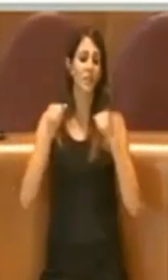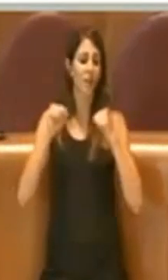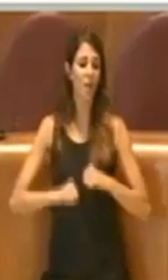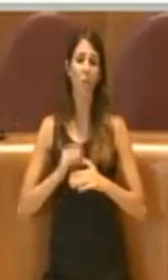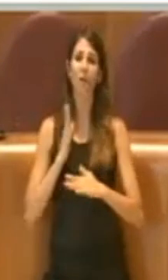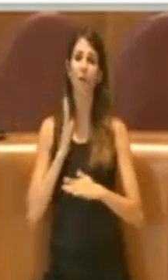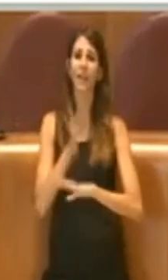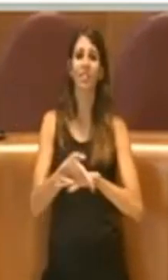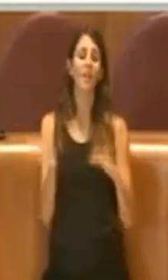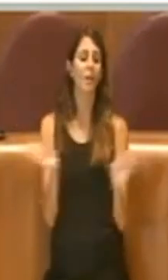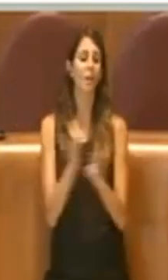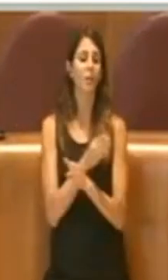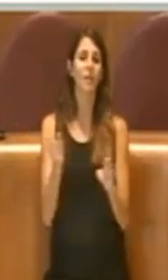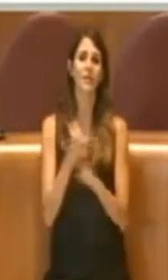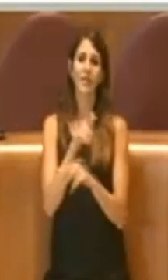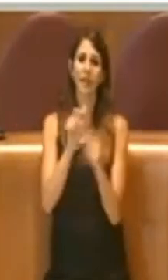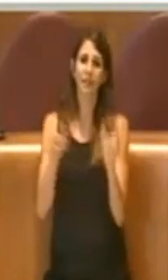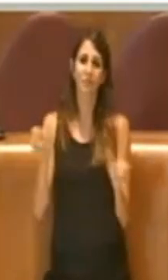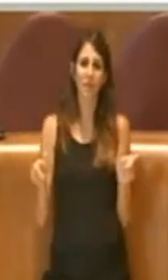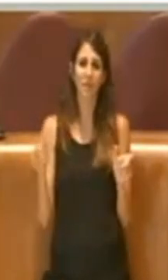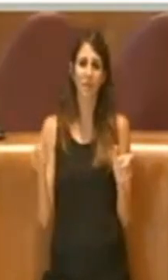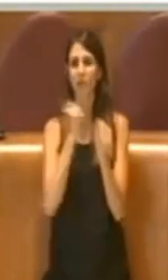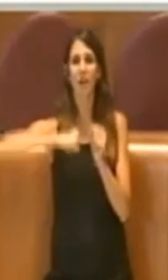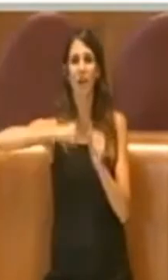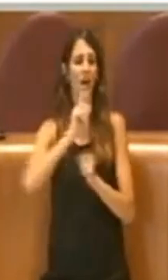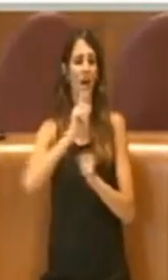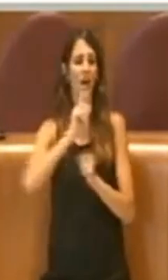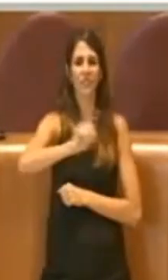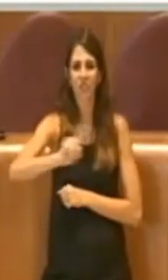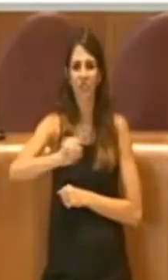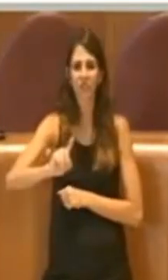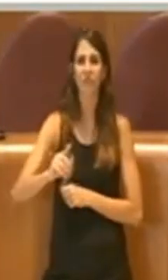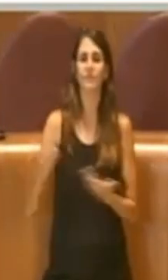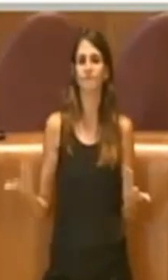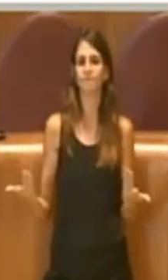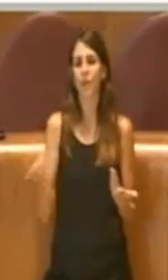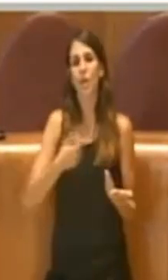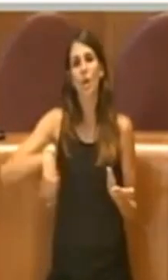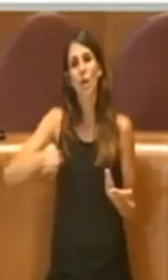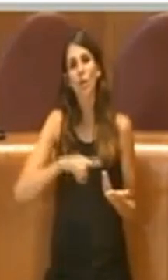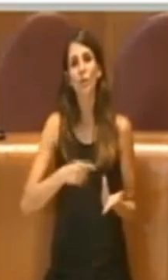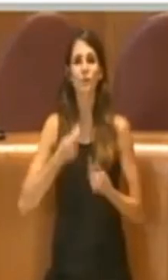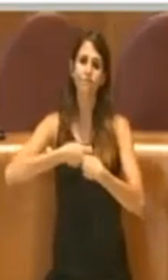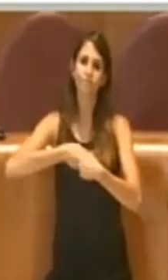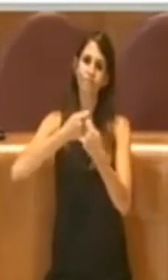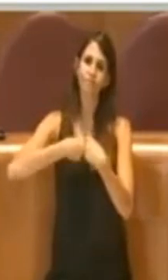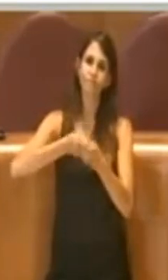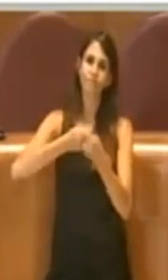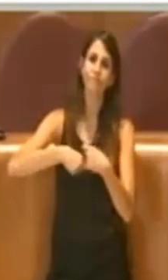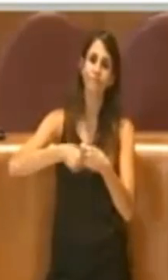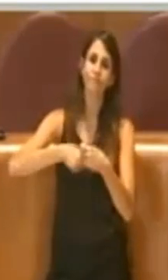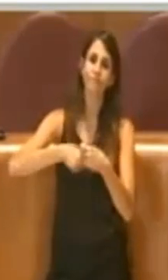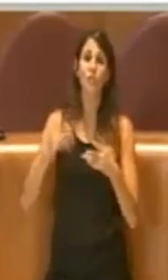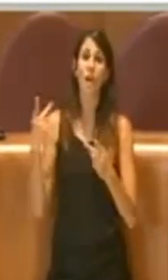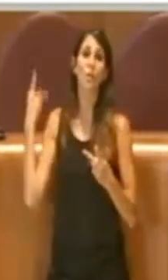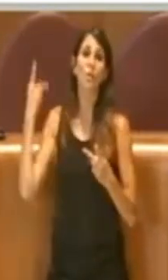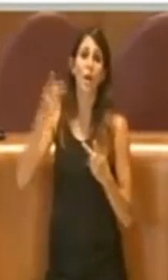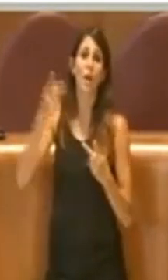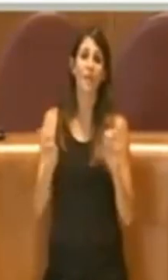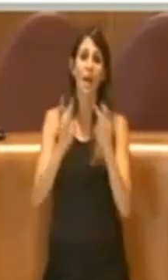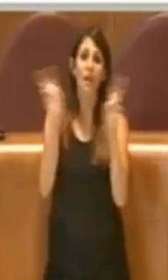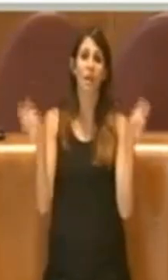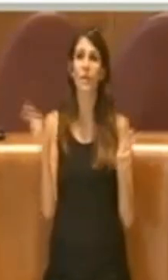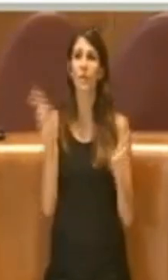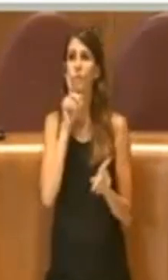e quant'altro. Quindi invitiamo vivamente, dopo due anni che stiamo sopra il tema, dopo che il